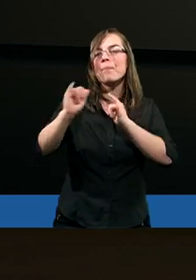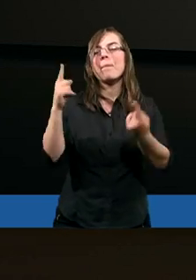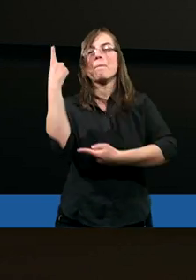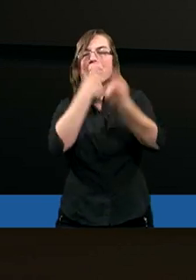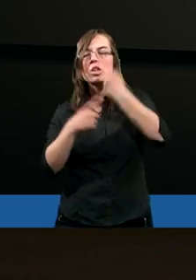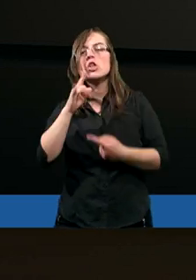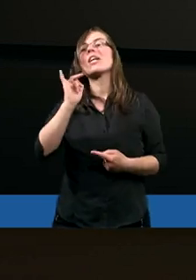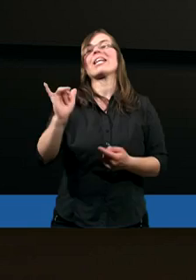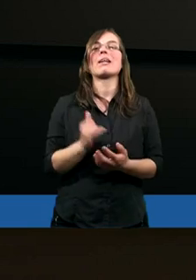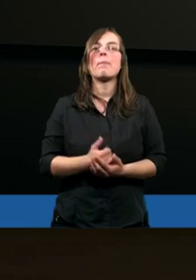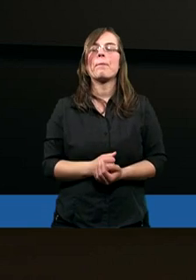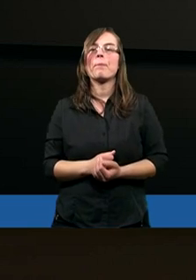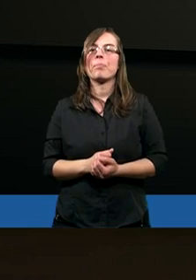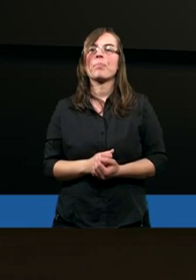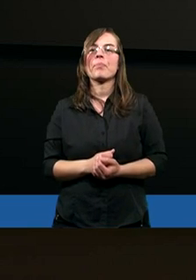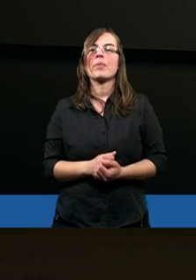te piękne myśli.